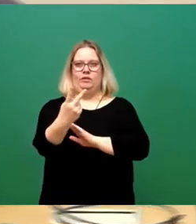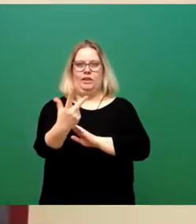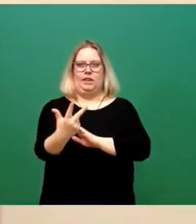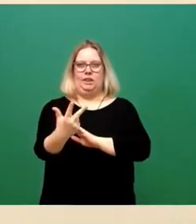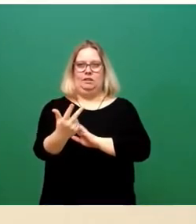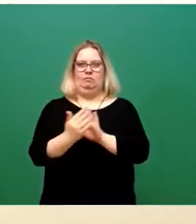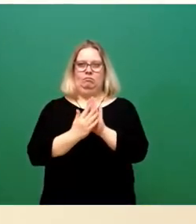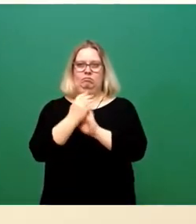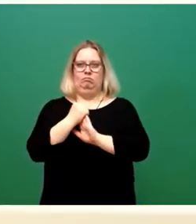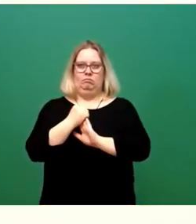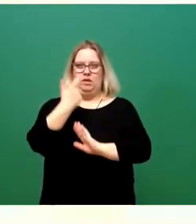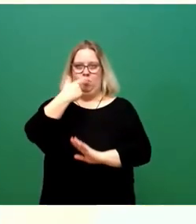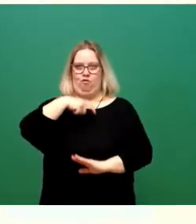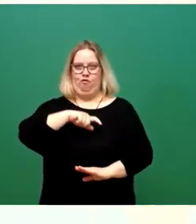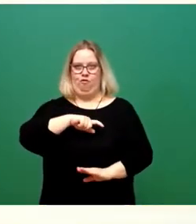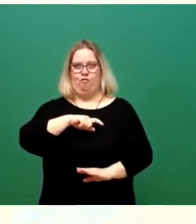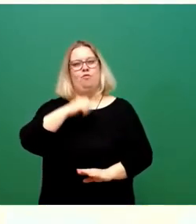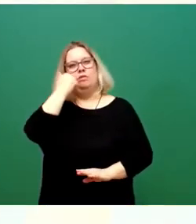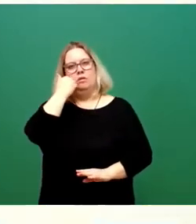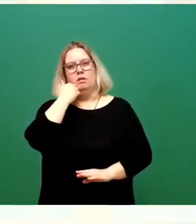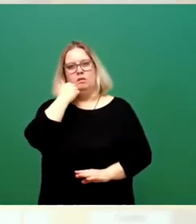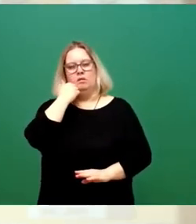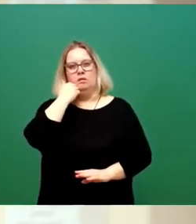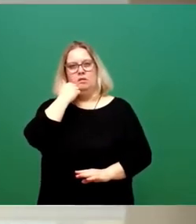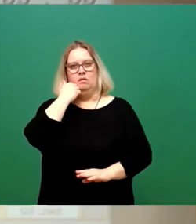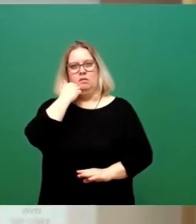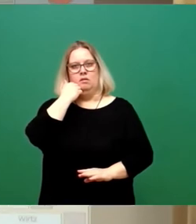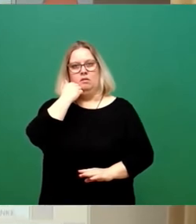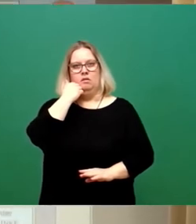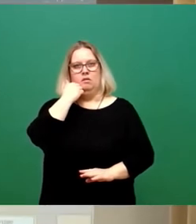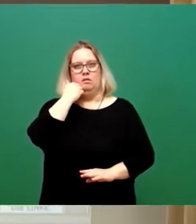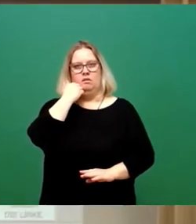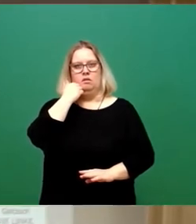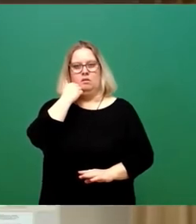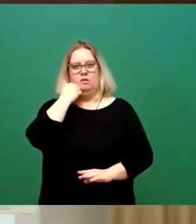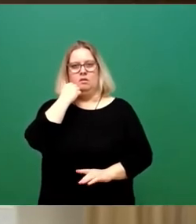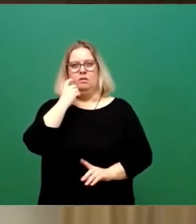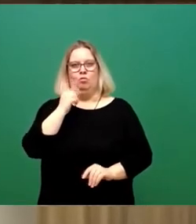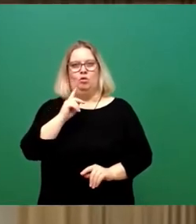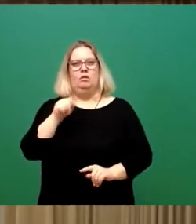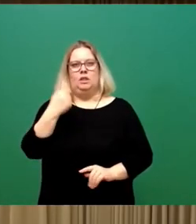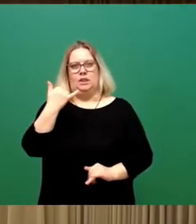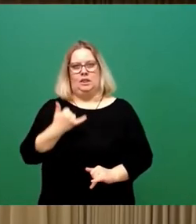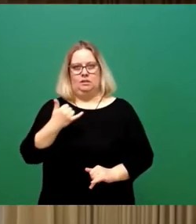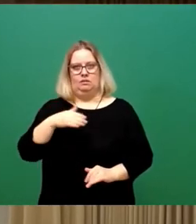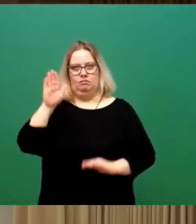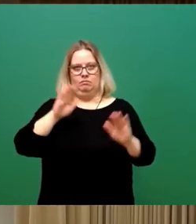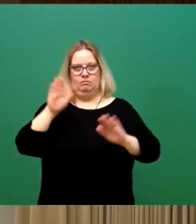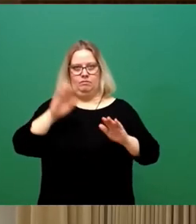dem entsprechenden federführenden Ausschussbericht, den bitte ich jetzt um Stimmzeichen.